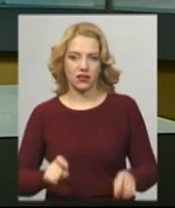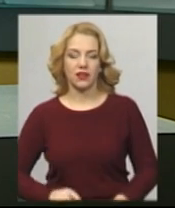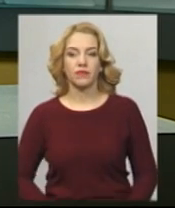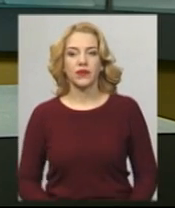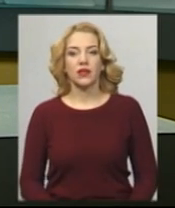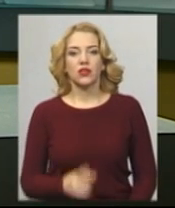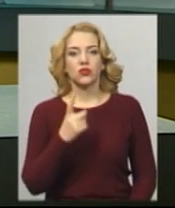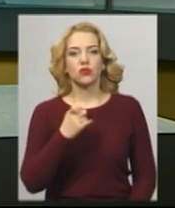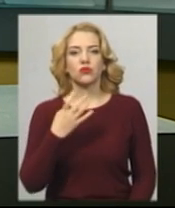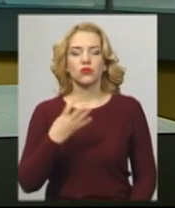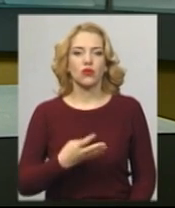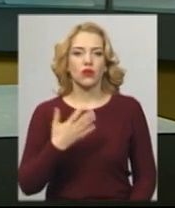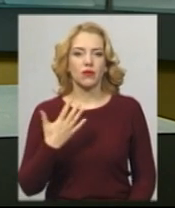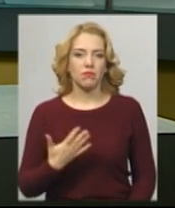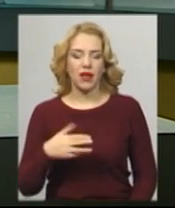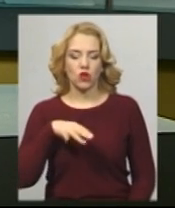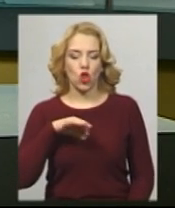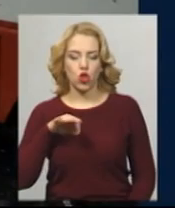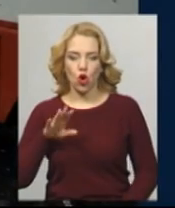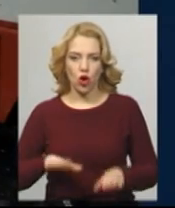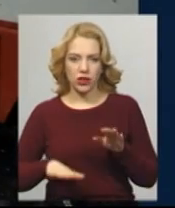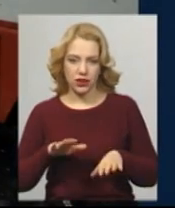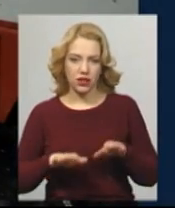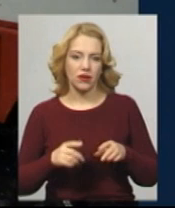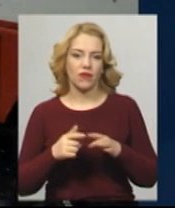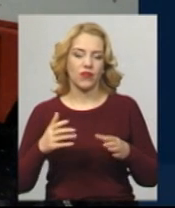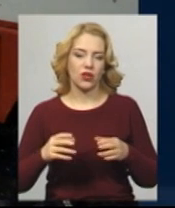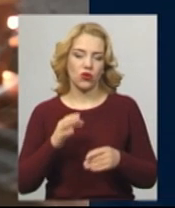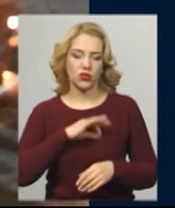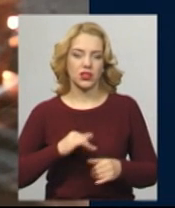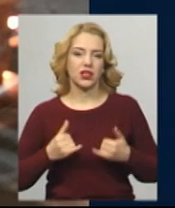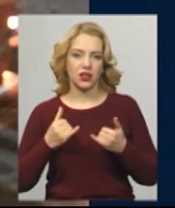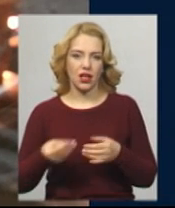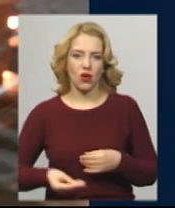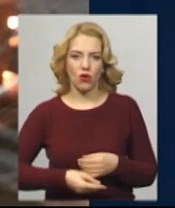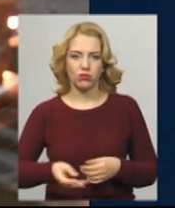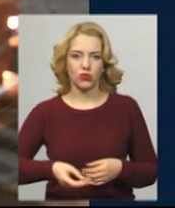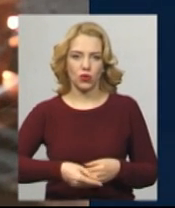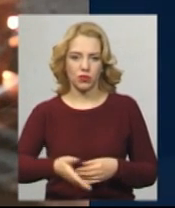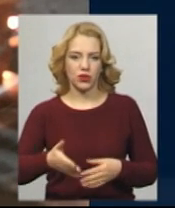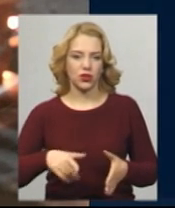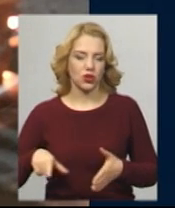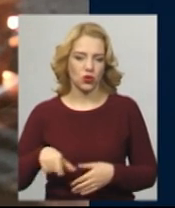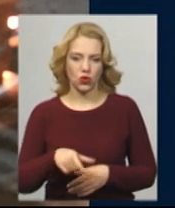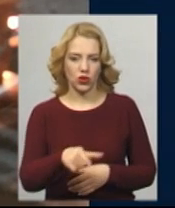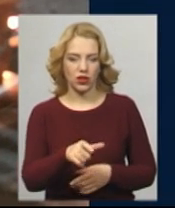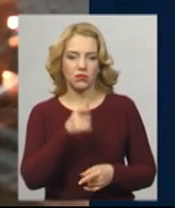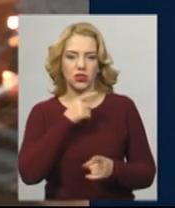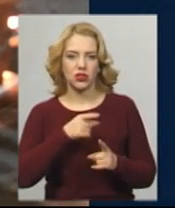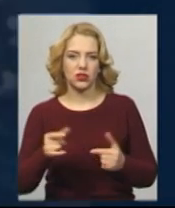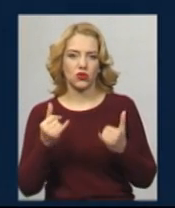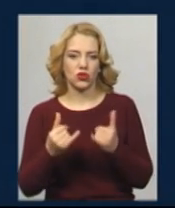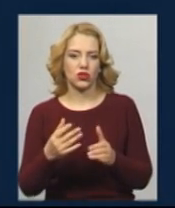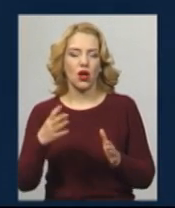тонн піщано-соляної суміші використили для обробки доріг Хмельниччини під час сьогоднішнього погіршення погодних умов.